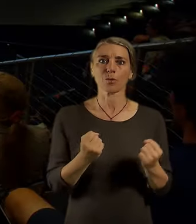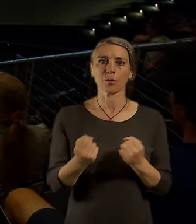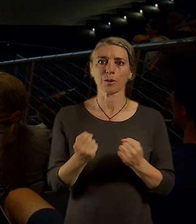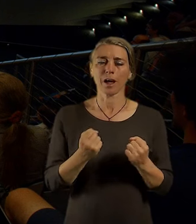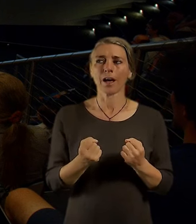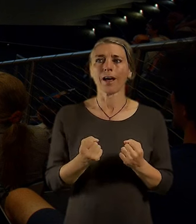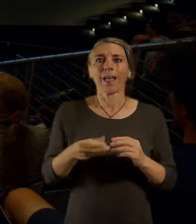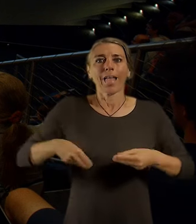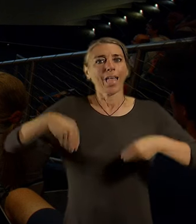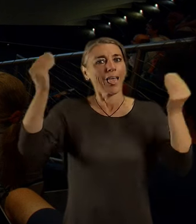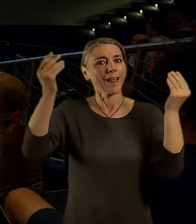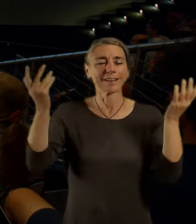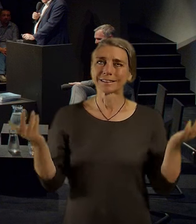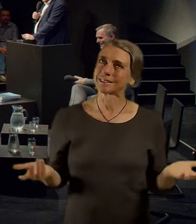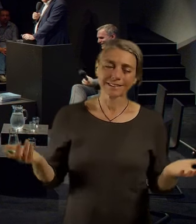náměstci a diktatura.